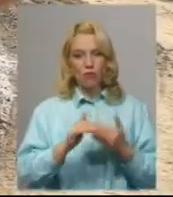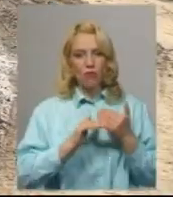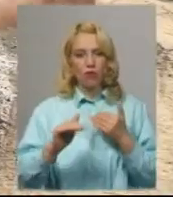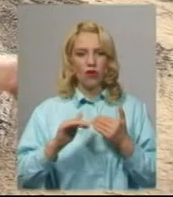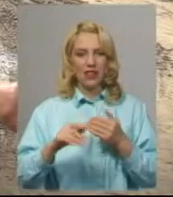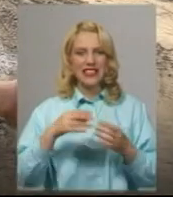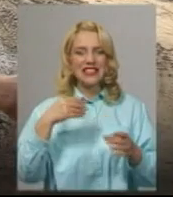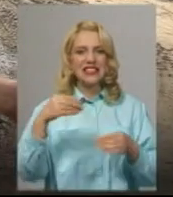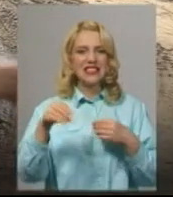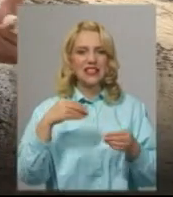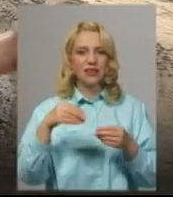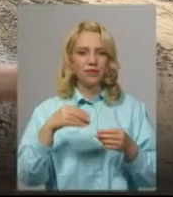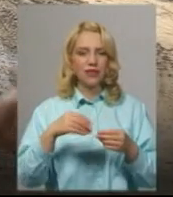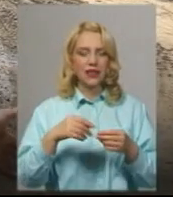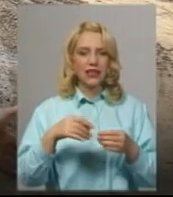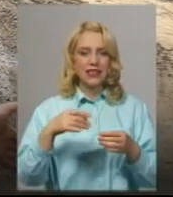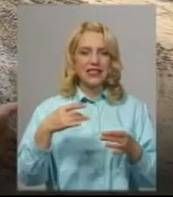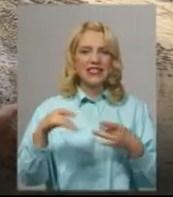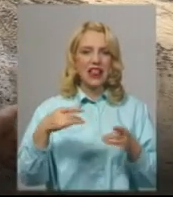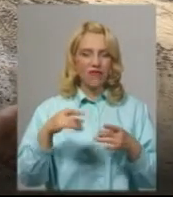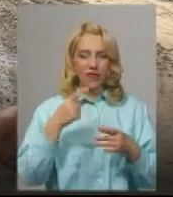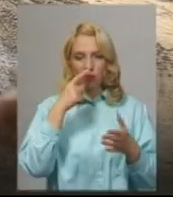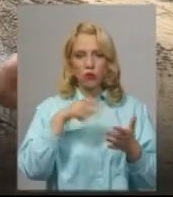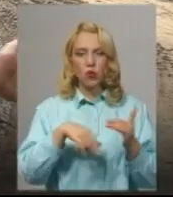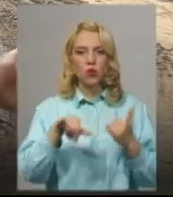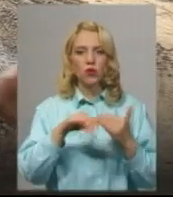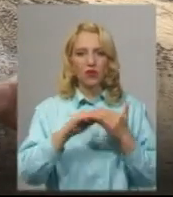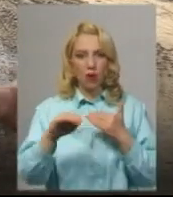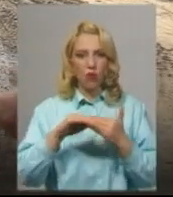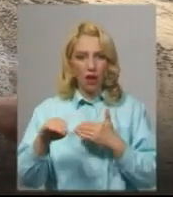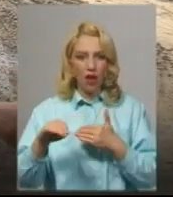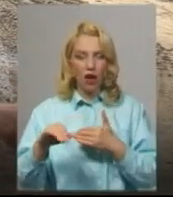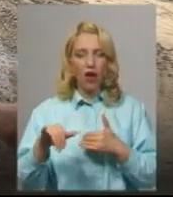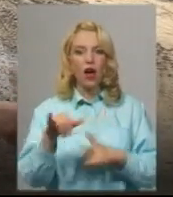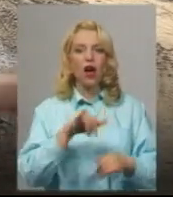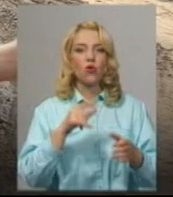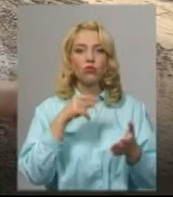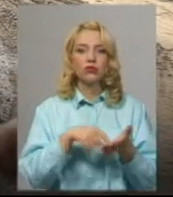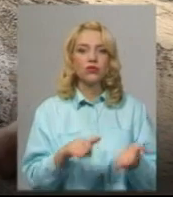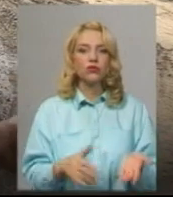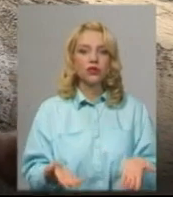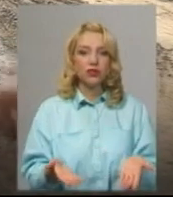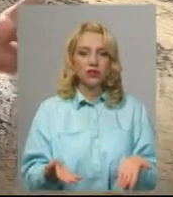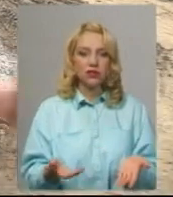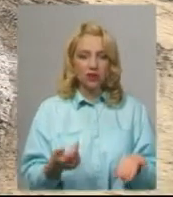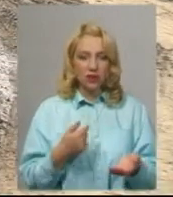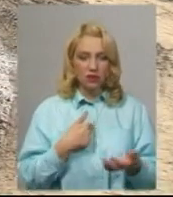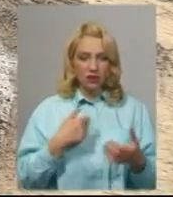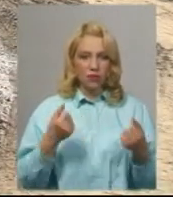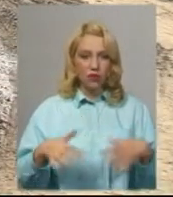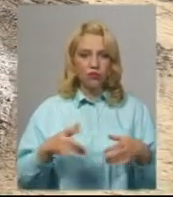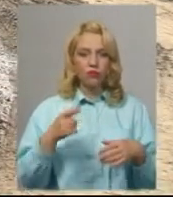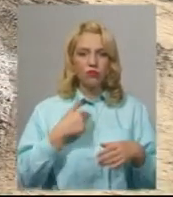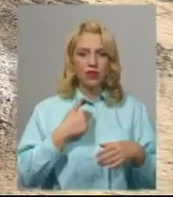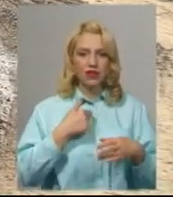телефони тут на полями є. Збирати їх ніхто там не збирає, а вони йдуть потім, куди воно все йде. Я їм несу потір, тому що забиває